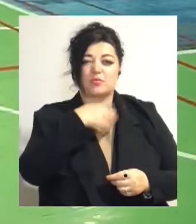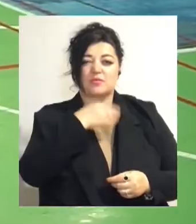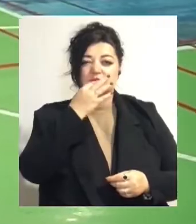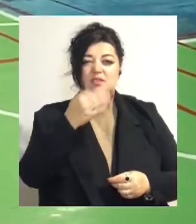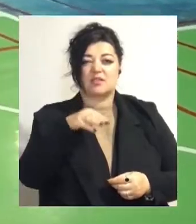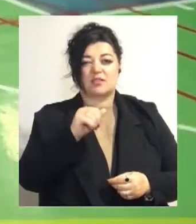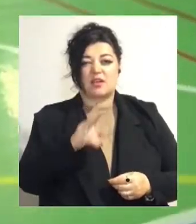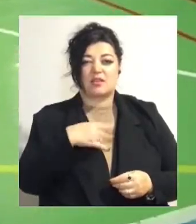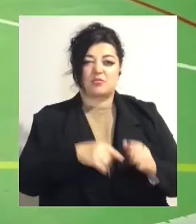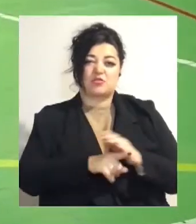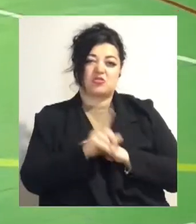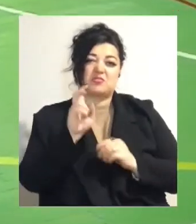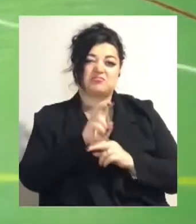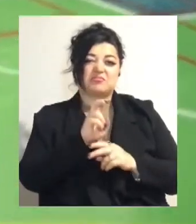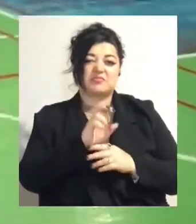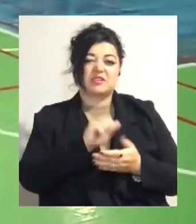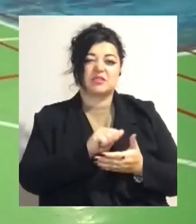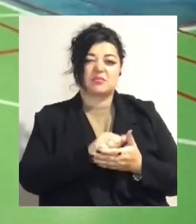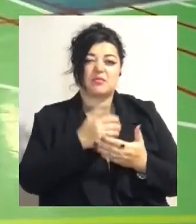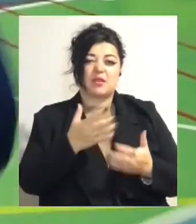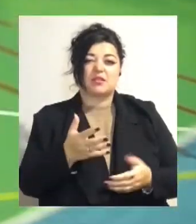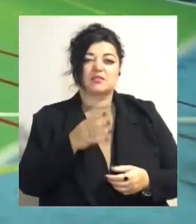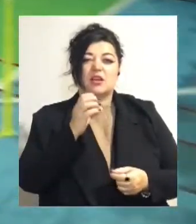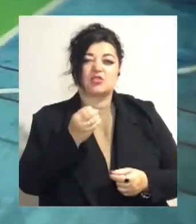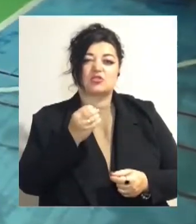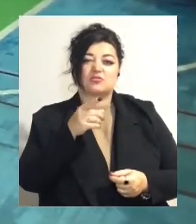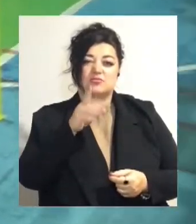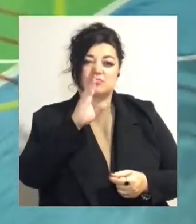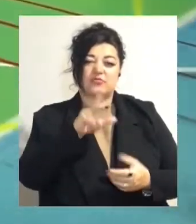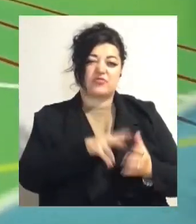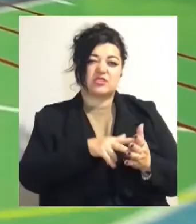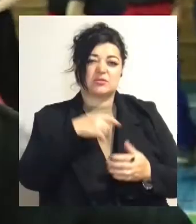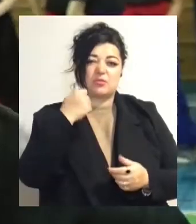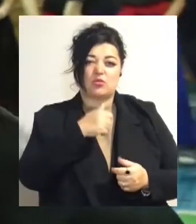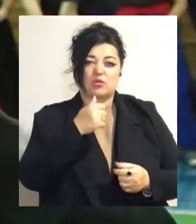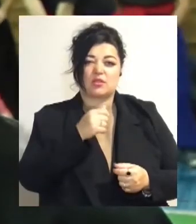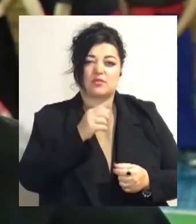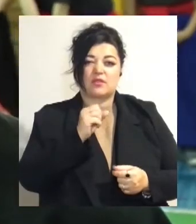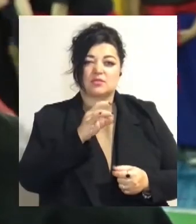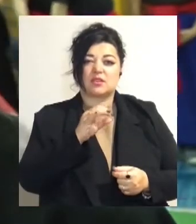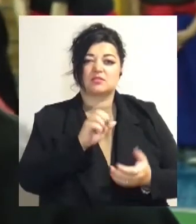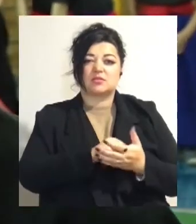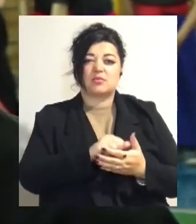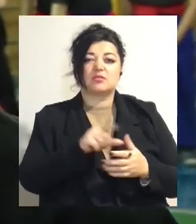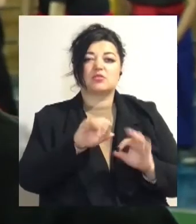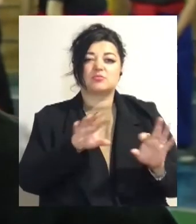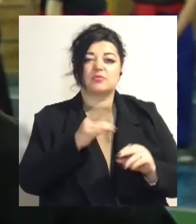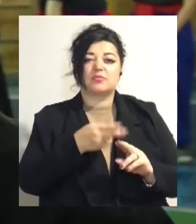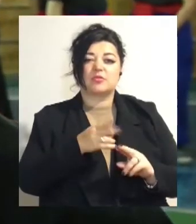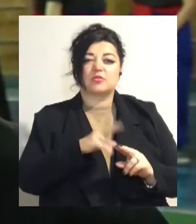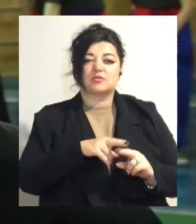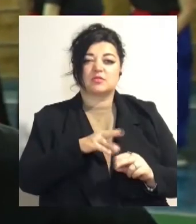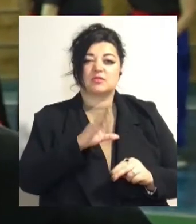займатися. Арсентій бойовим гопаком займається 8 років. Розповів про особливості цього виду спорту. Боєвий гопак на